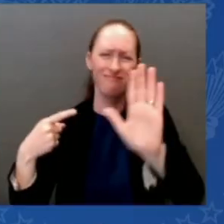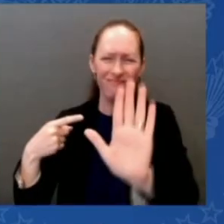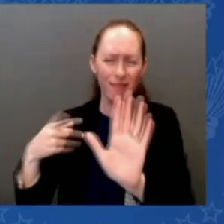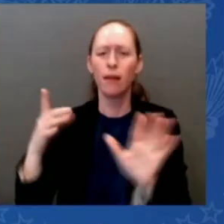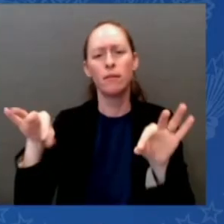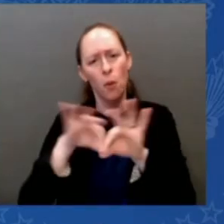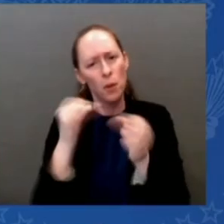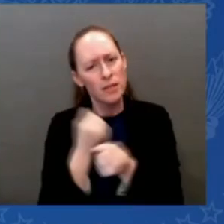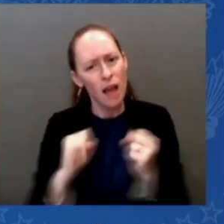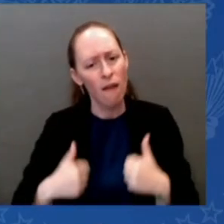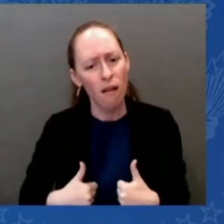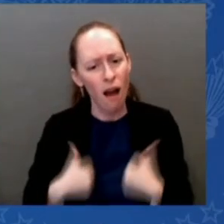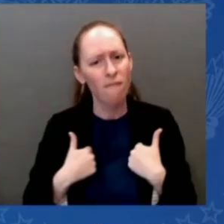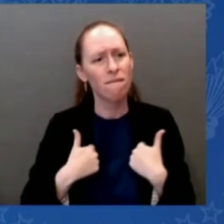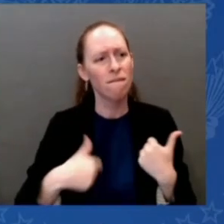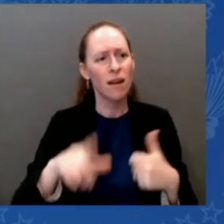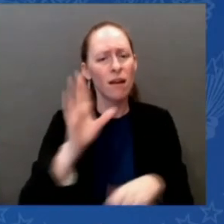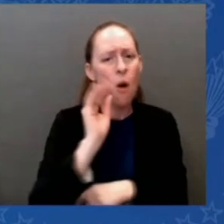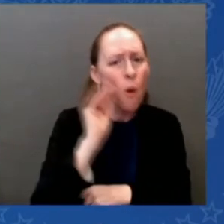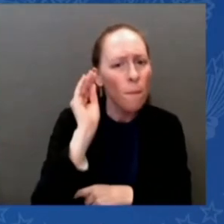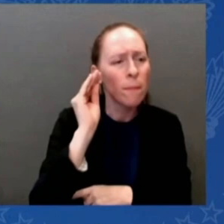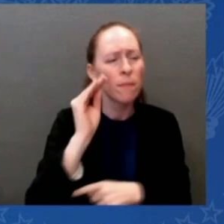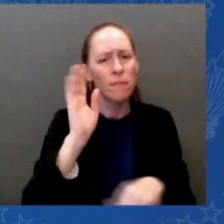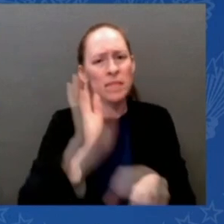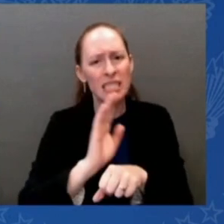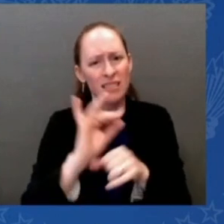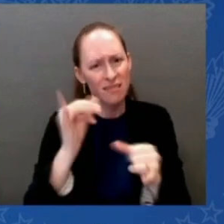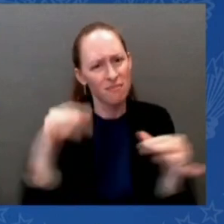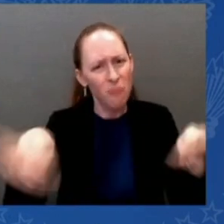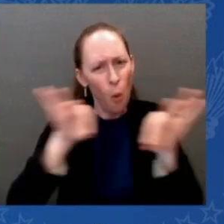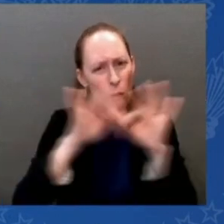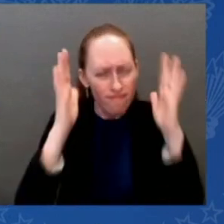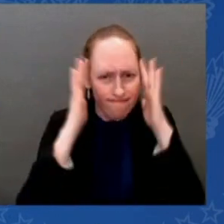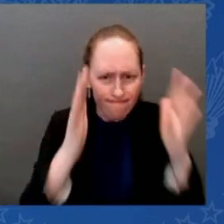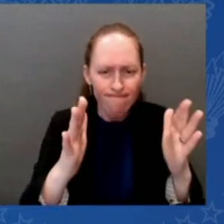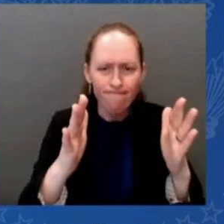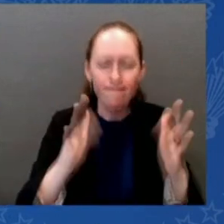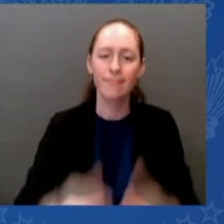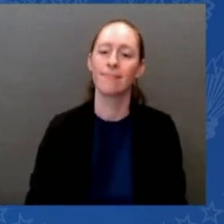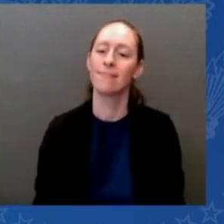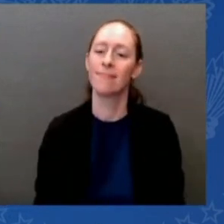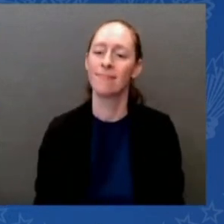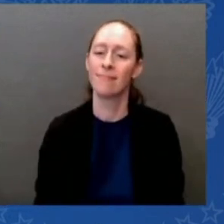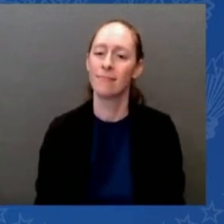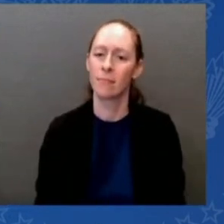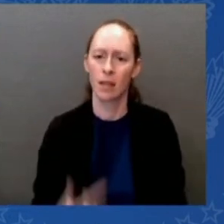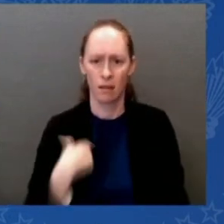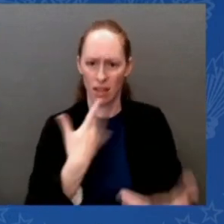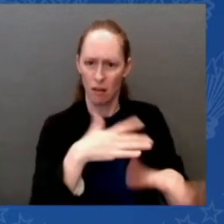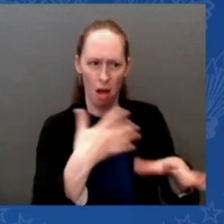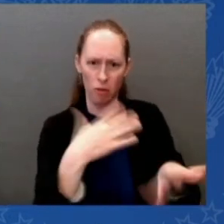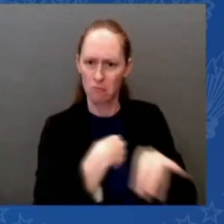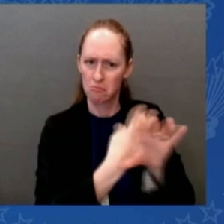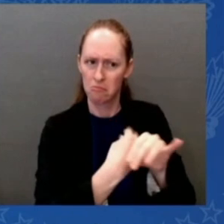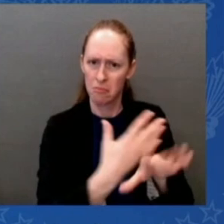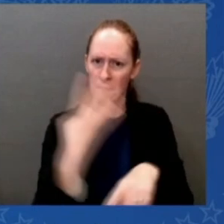På tampen av pressekonferansen smett en journalist inn et spørsmål om Nord Stream-lekkasjen, noe Biden ikke blir spesielt